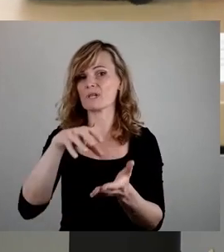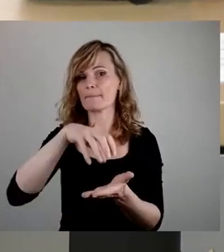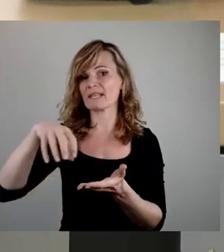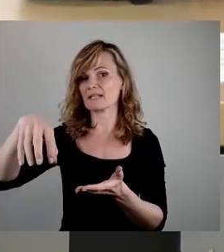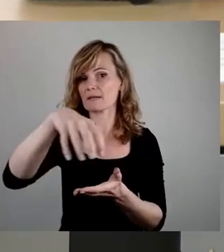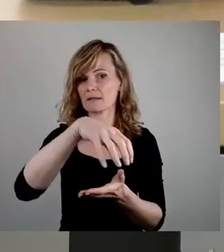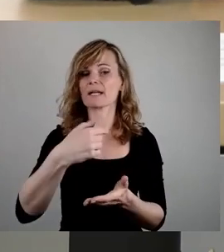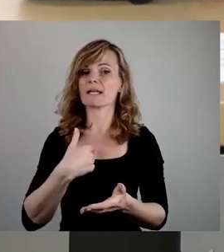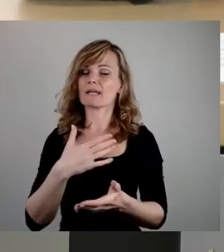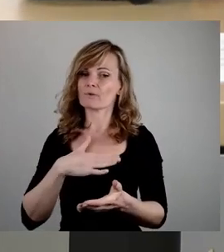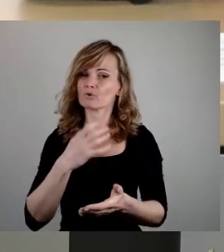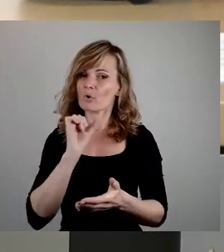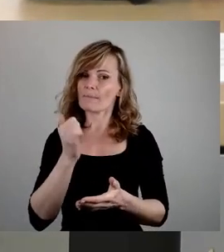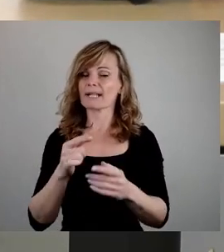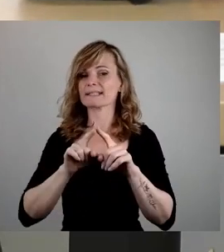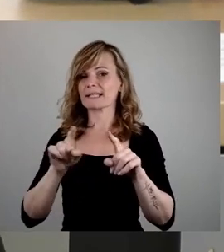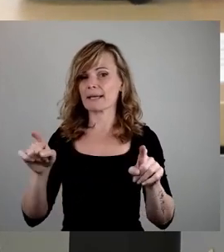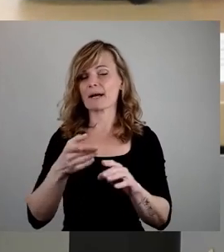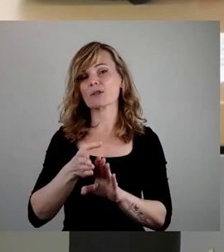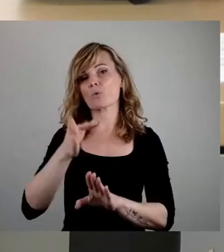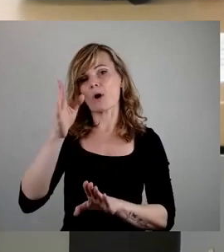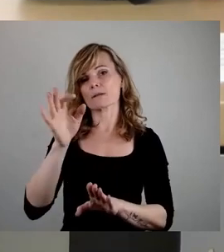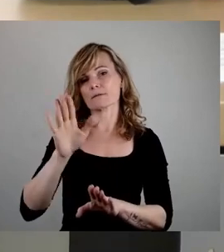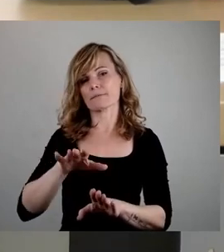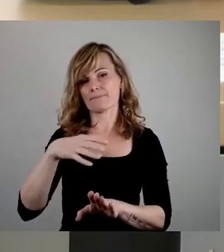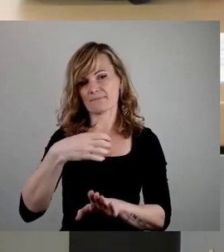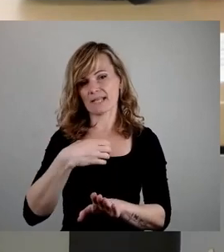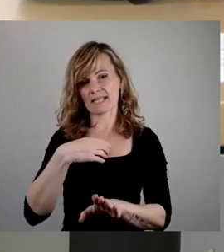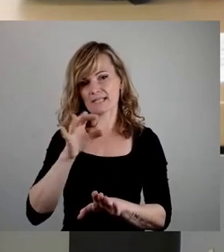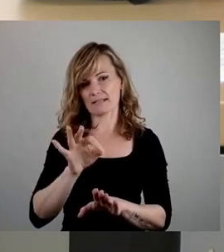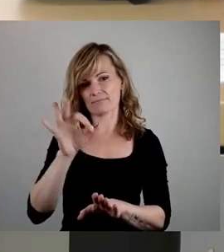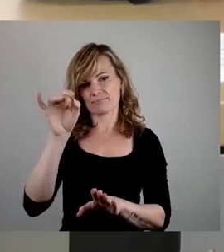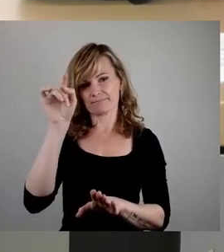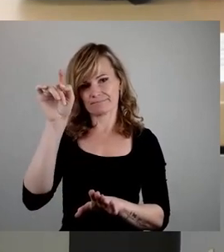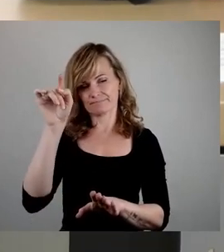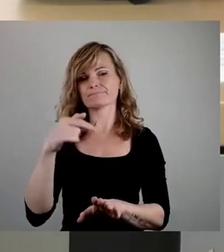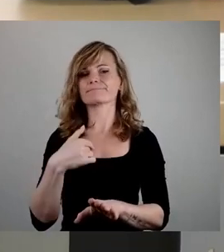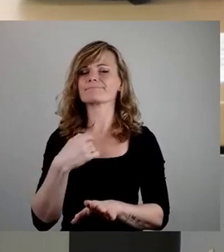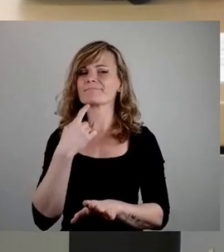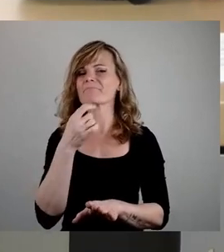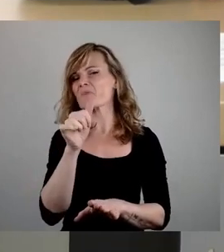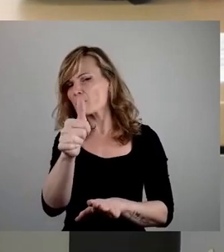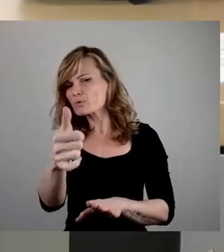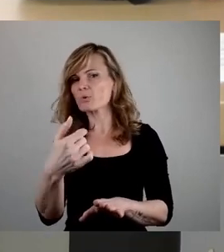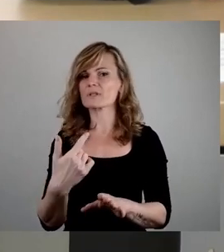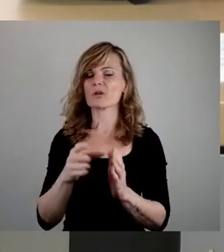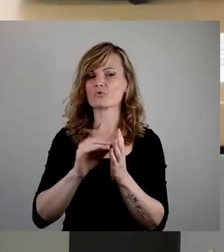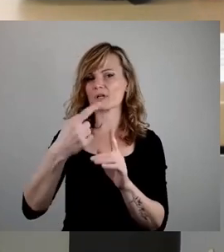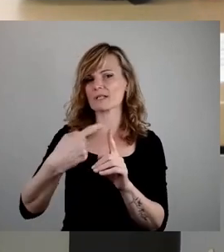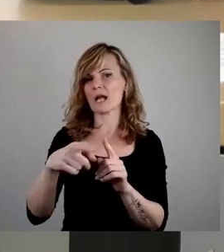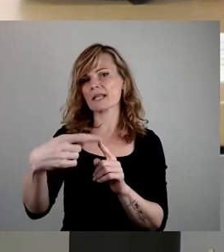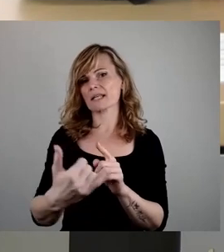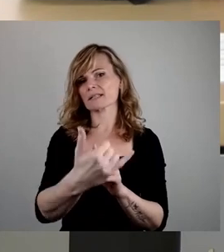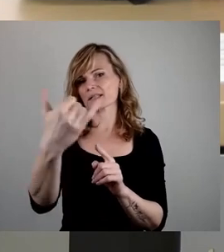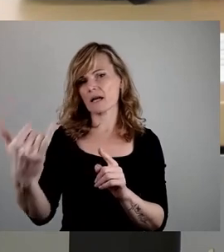Thema Ansiedlung im Dresdner Norden ansprechen. Ich habe ja schon gesagt, ich halte die Prognostik, dass die Schülerzahlen in Dresden in den nächsten Jahren zurückgehen